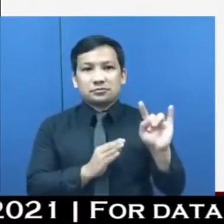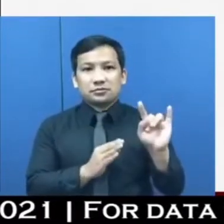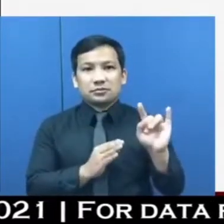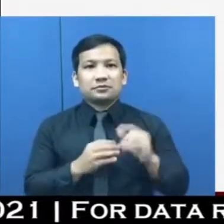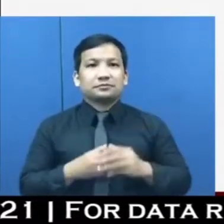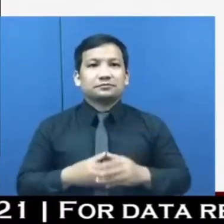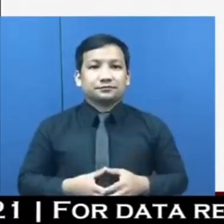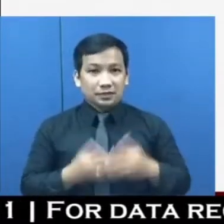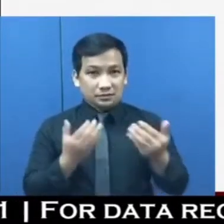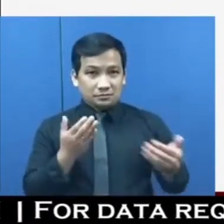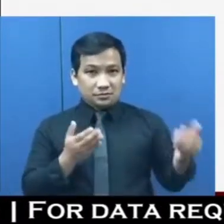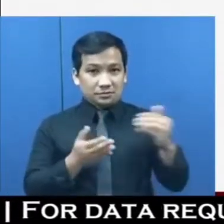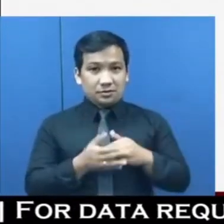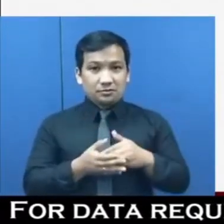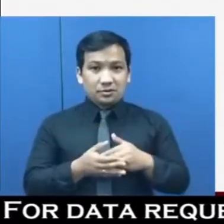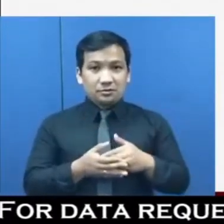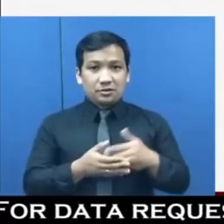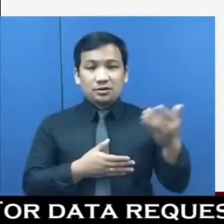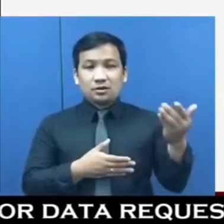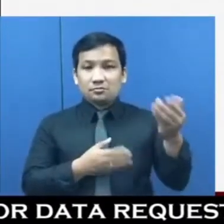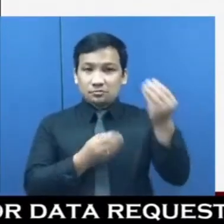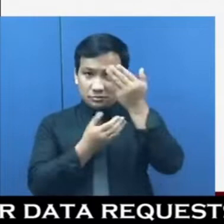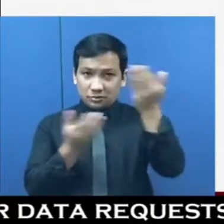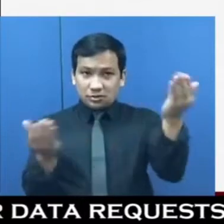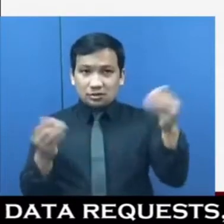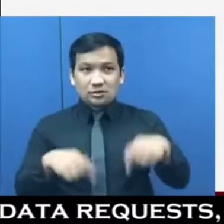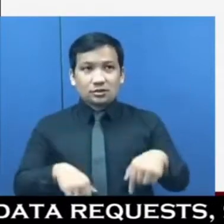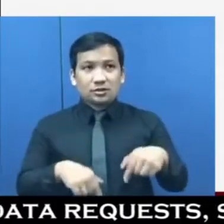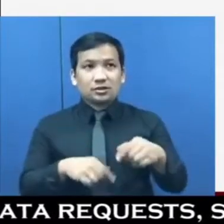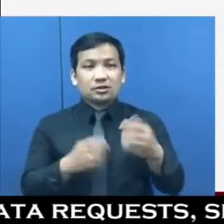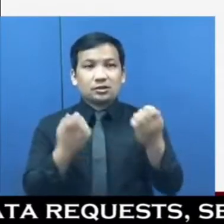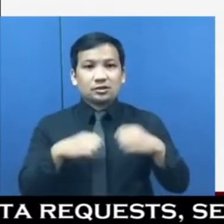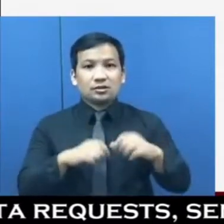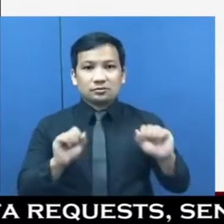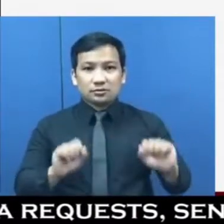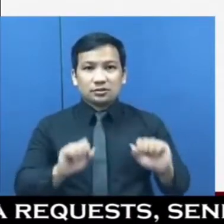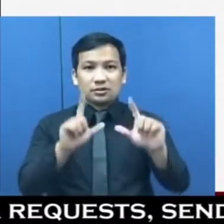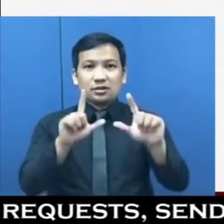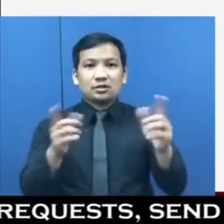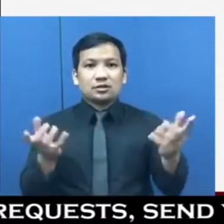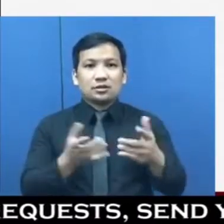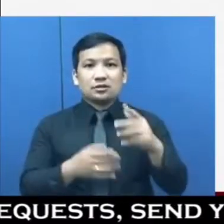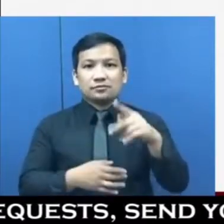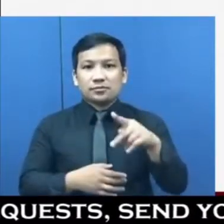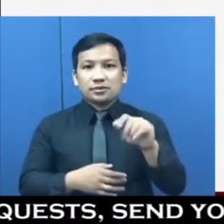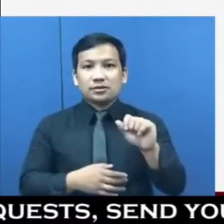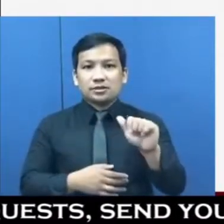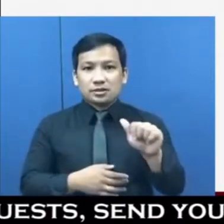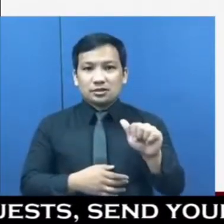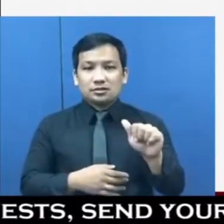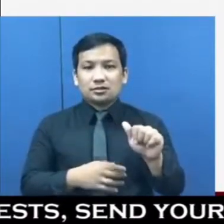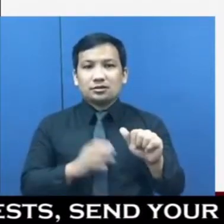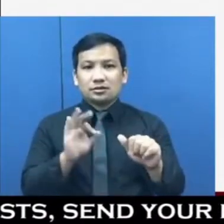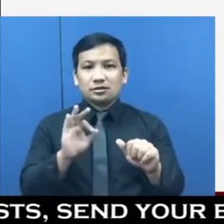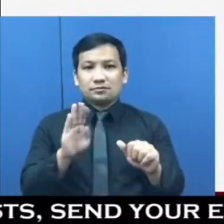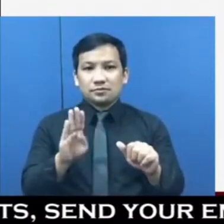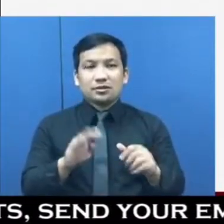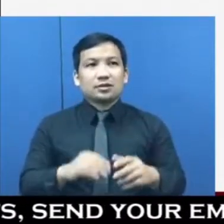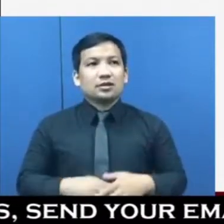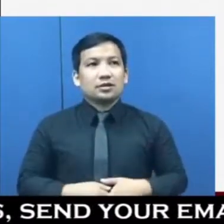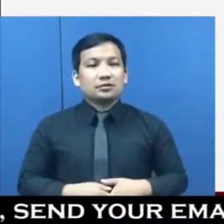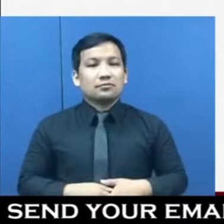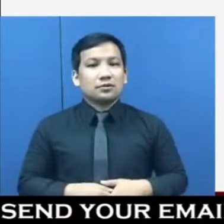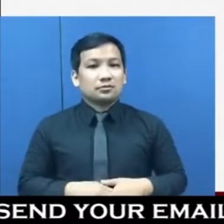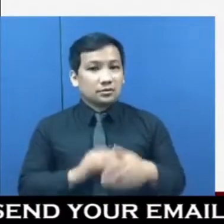Muli, nais namin ipaalam na ang event na ito ay live stream sa PSA Facebook page. Ang mga